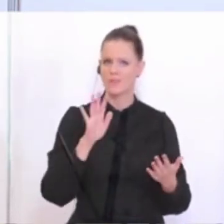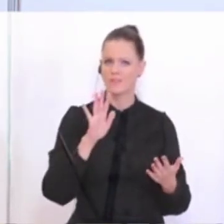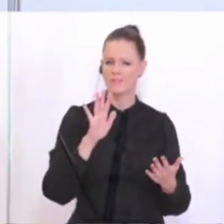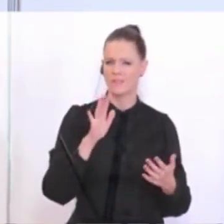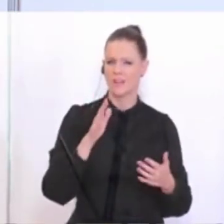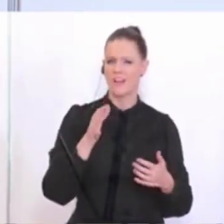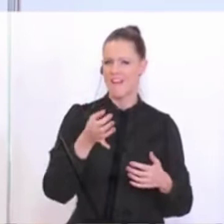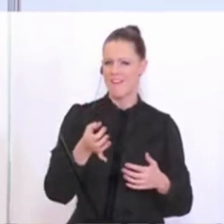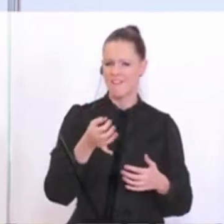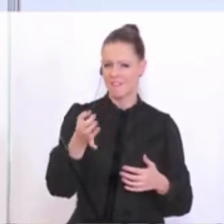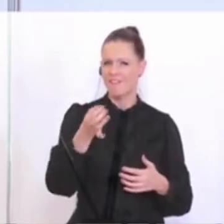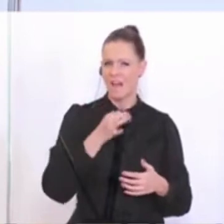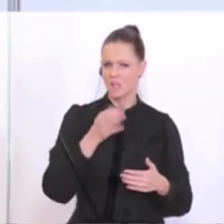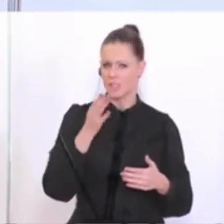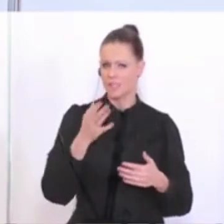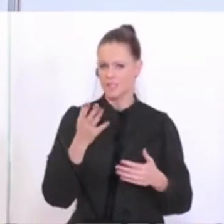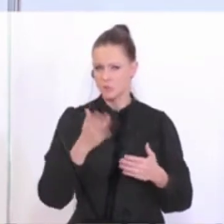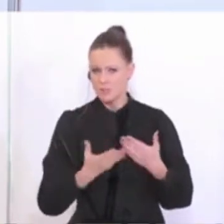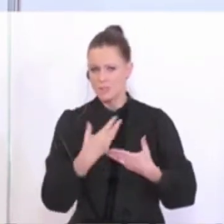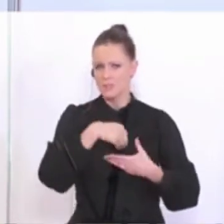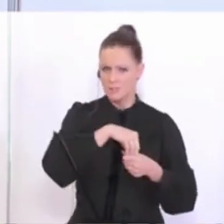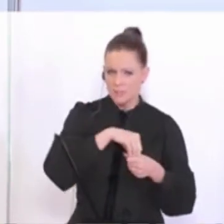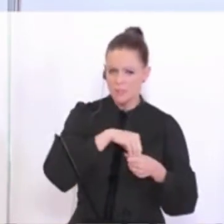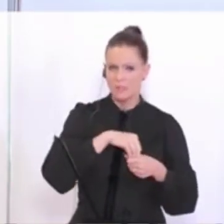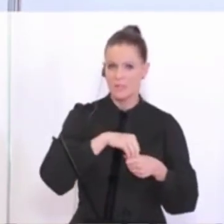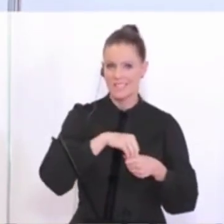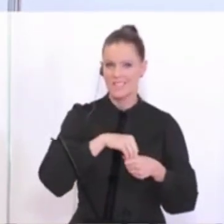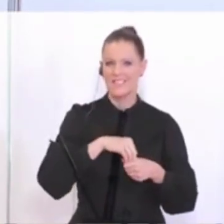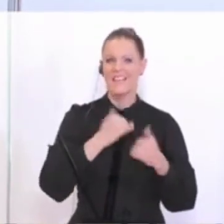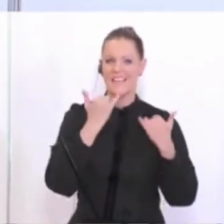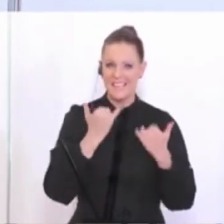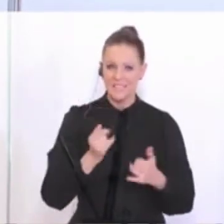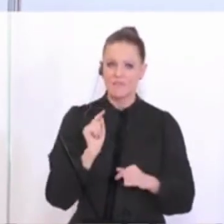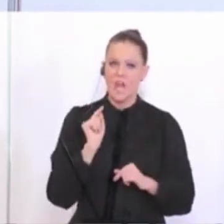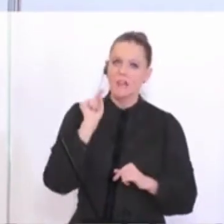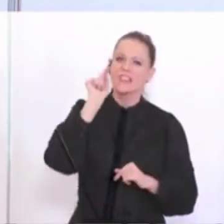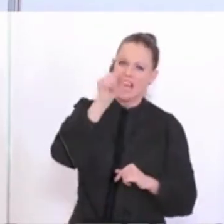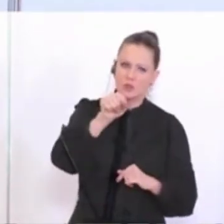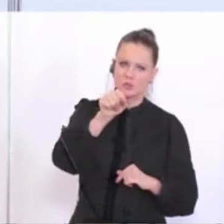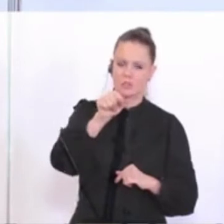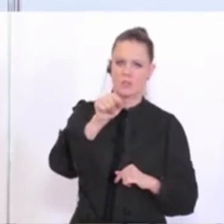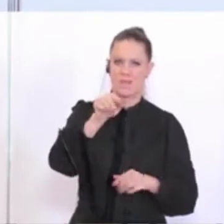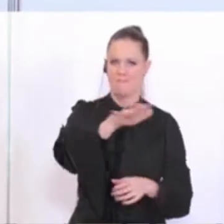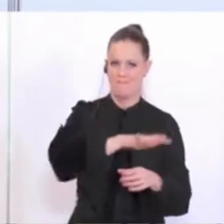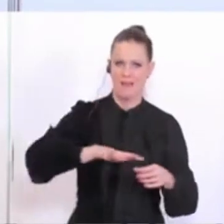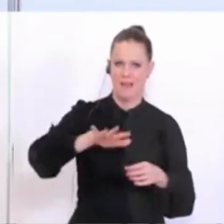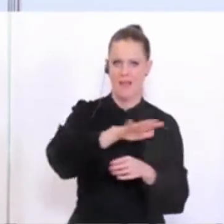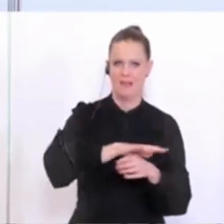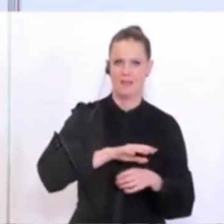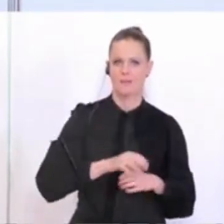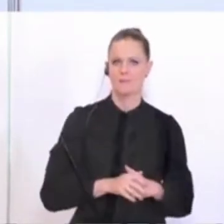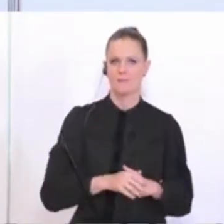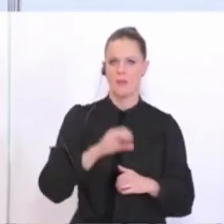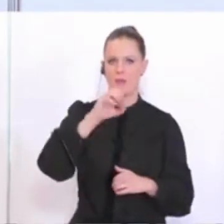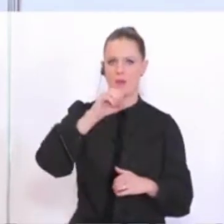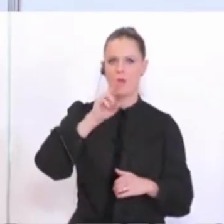mit. Tatsächlich gilt das jetzt einmal für die Outdoor-Bereiche. Wir haben aber auch